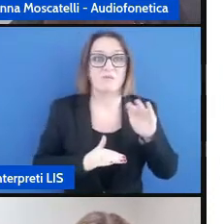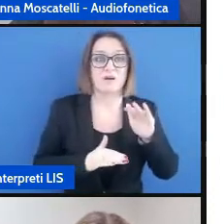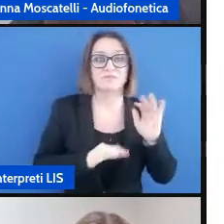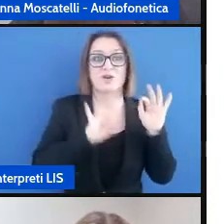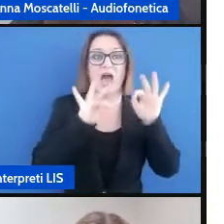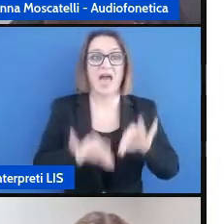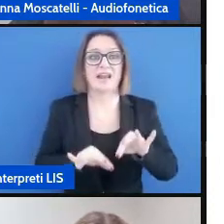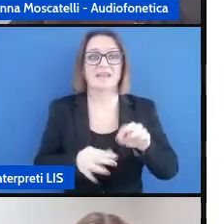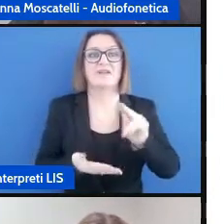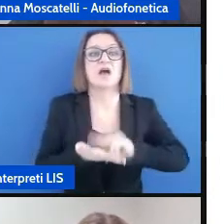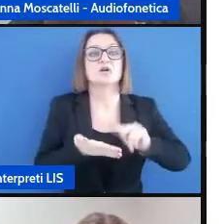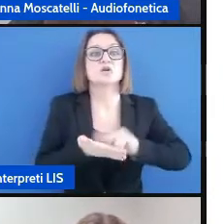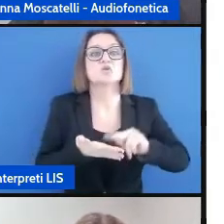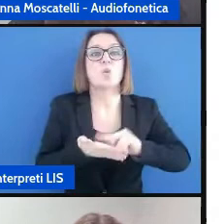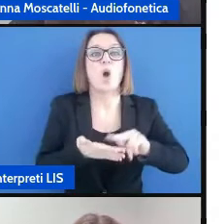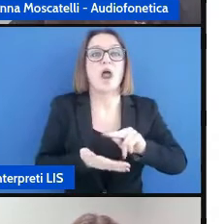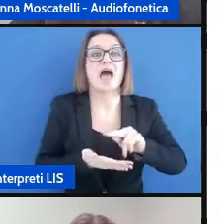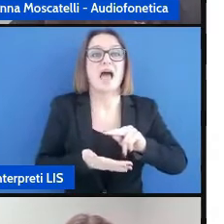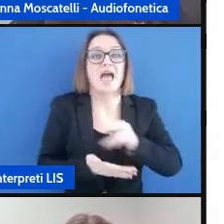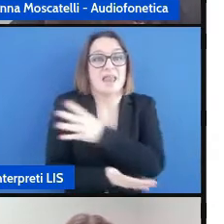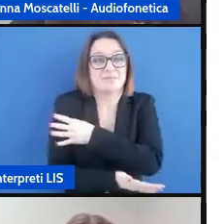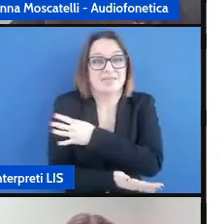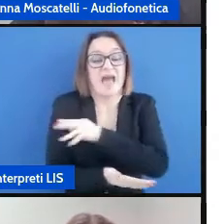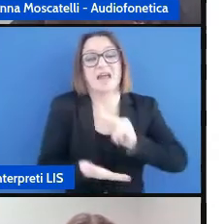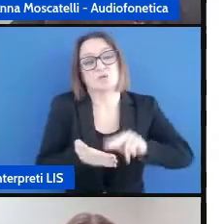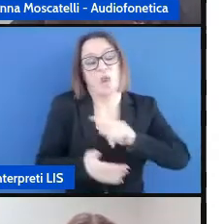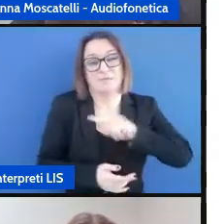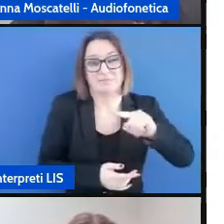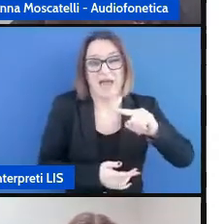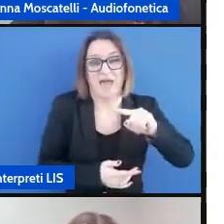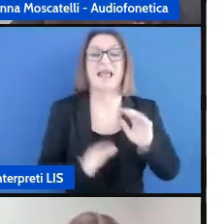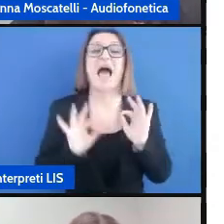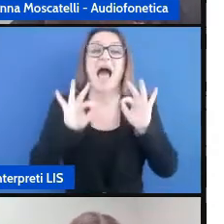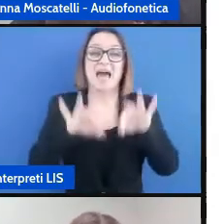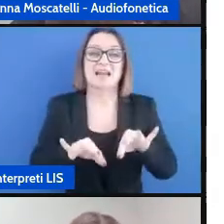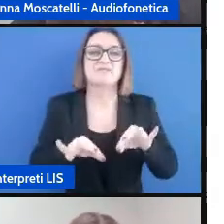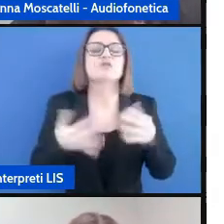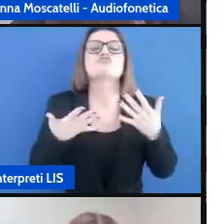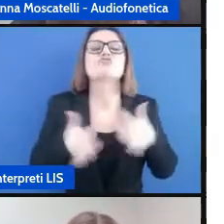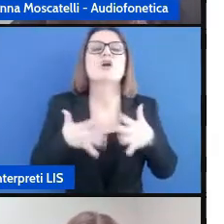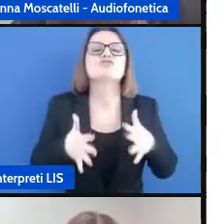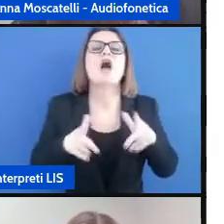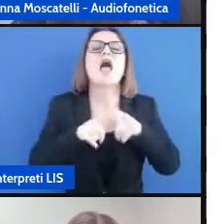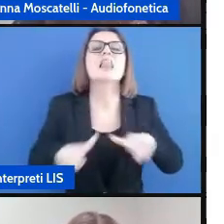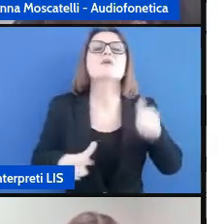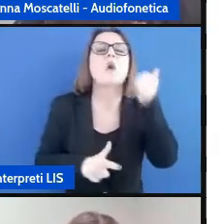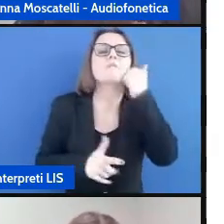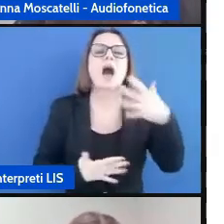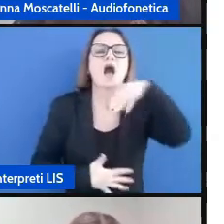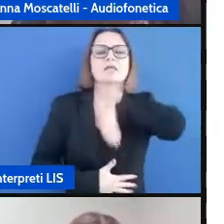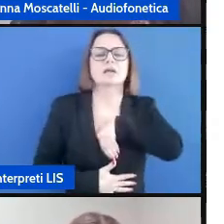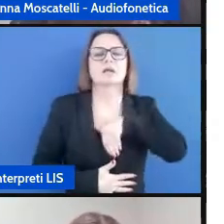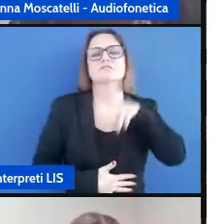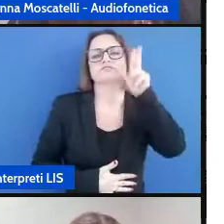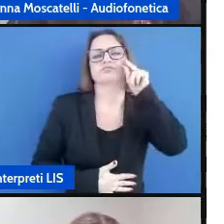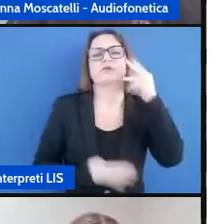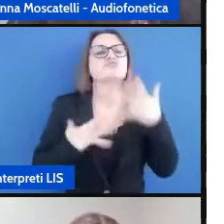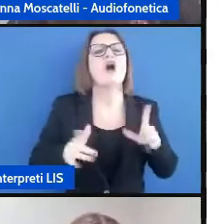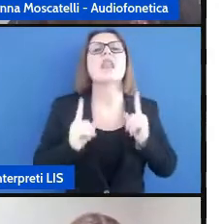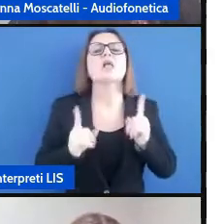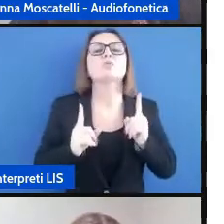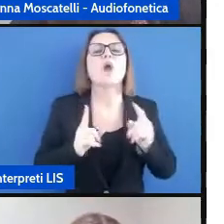primaria giungono alla scuola primaria arrivano già con una lingua madre acquisita naturalmente